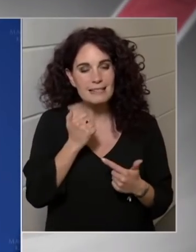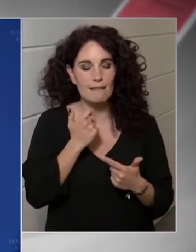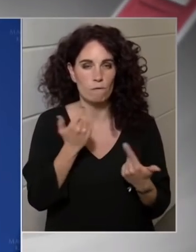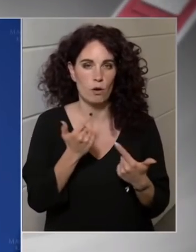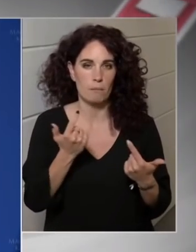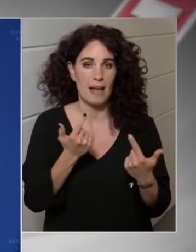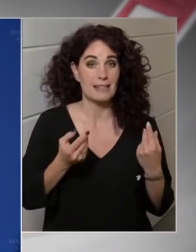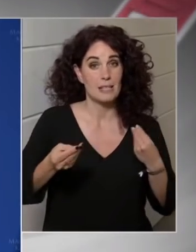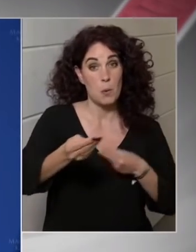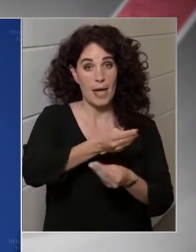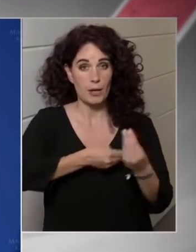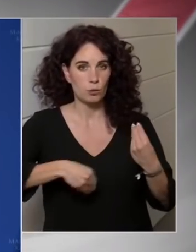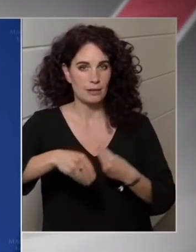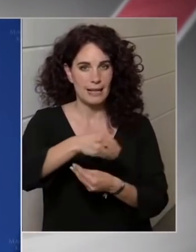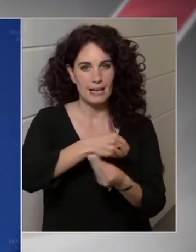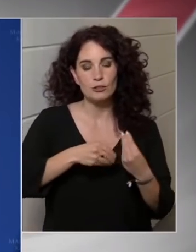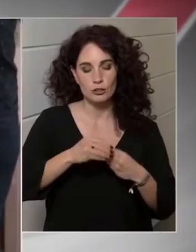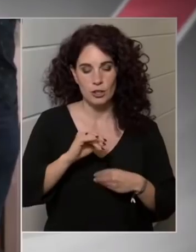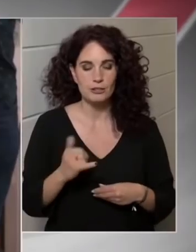az eljuttatása is.